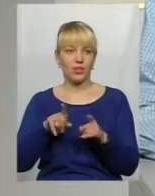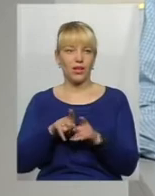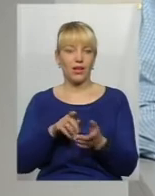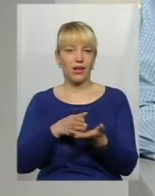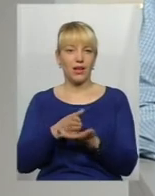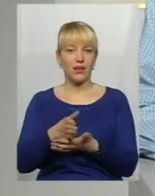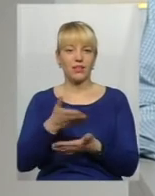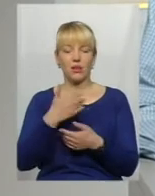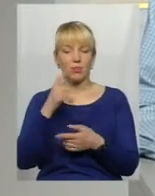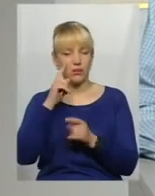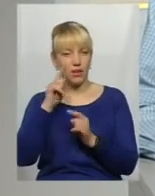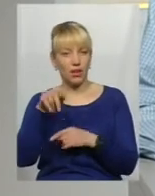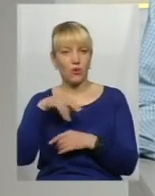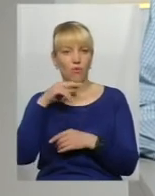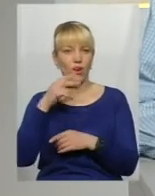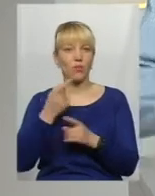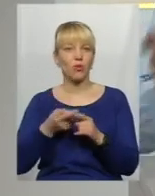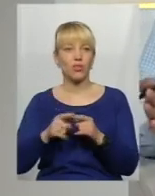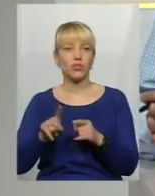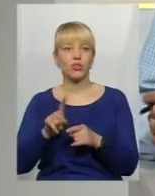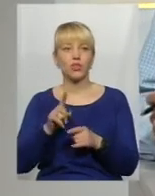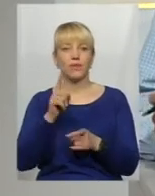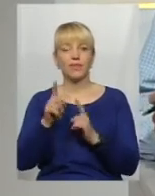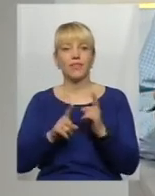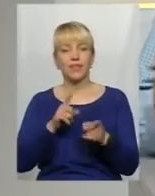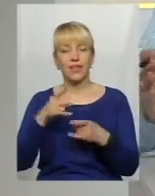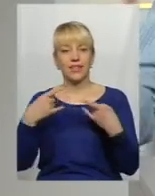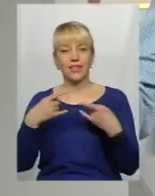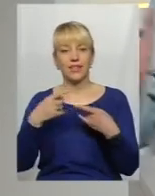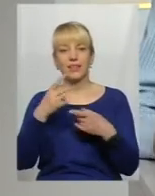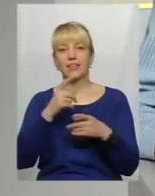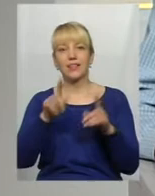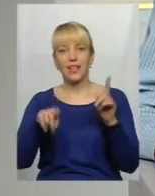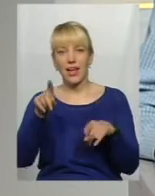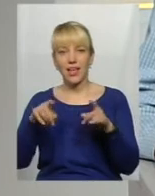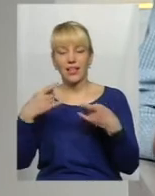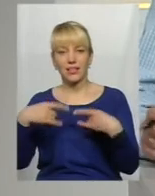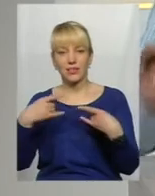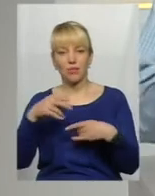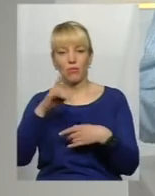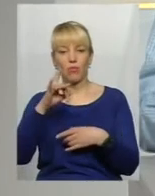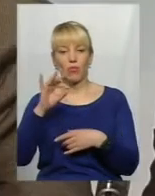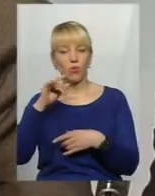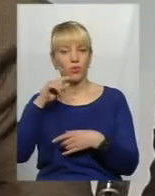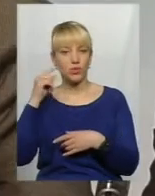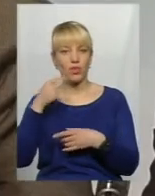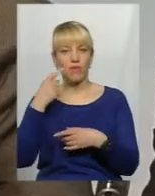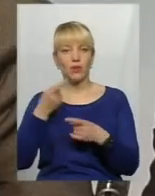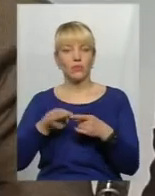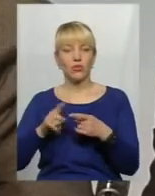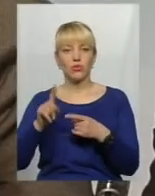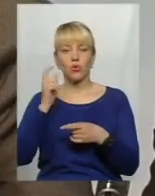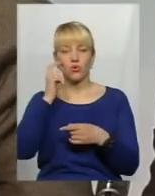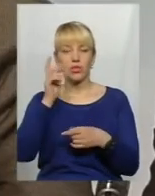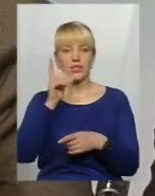і ми на неї звертали увагу, про те, що деякі ЗМІ, які десь, все ж таки, мабуть, проросійські, вони говорили про те, що українцям